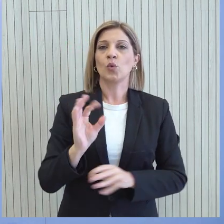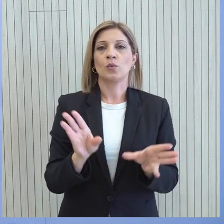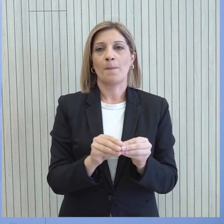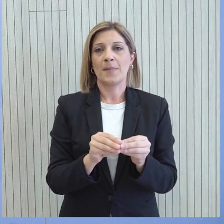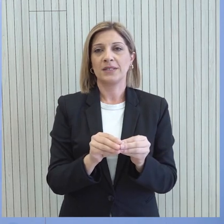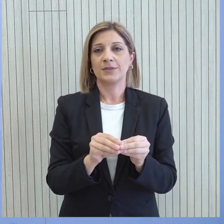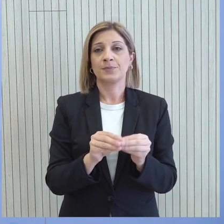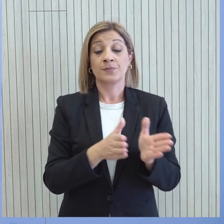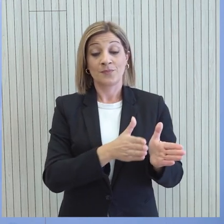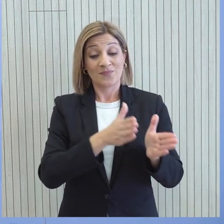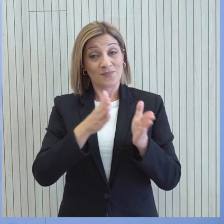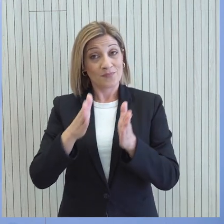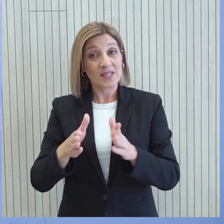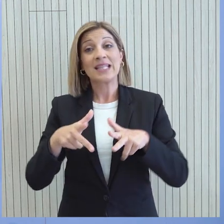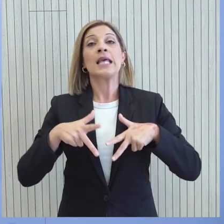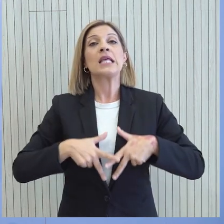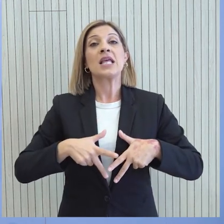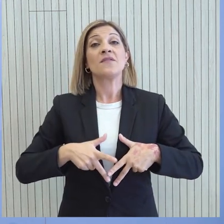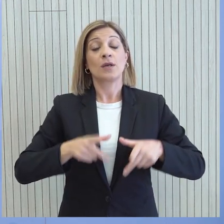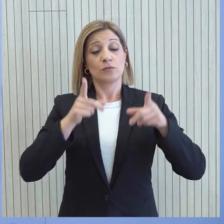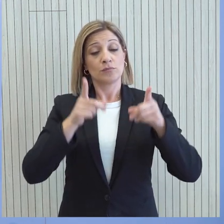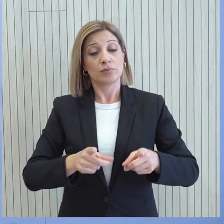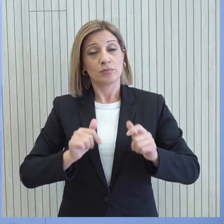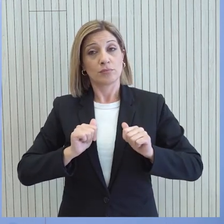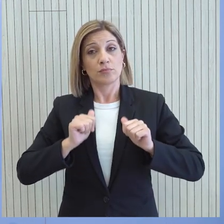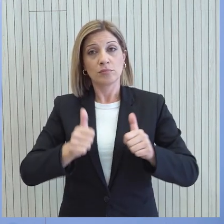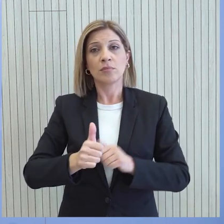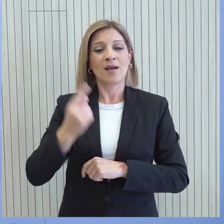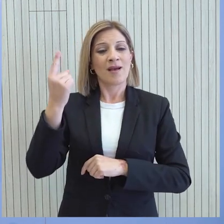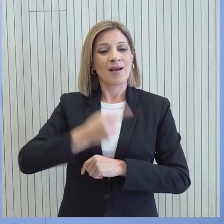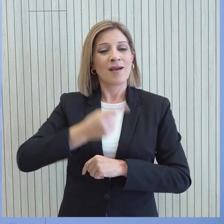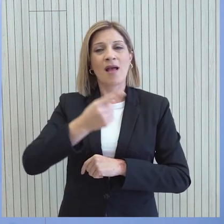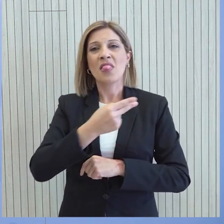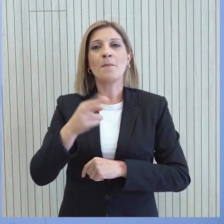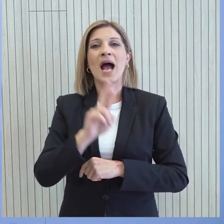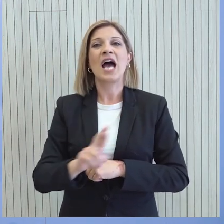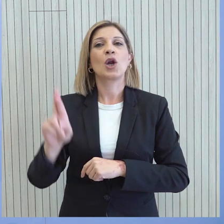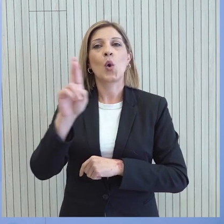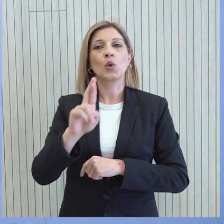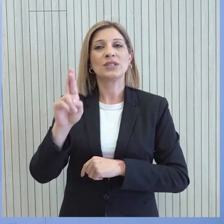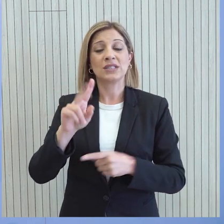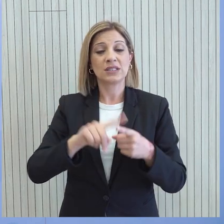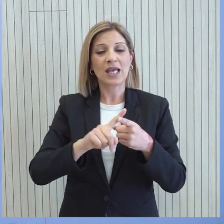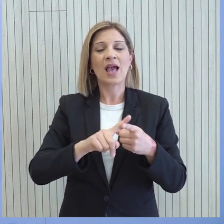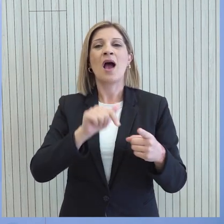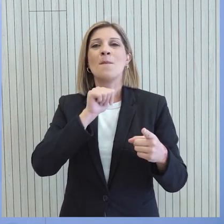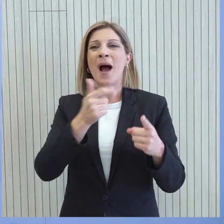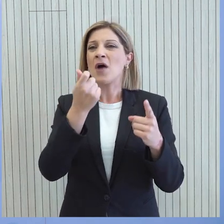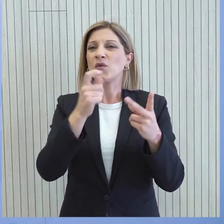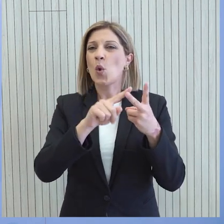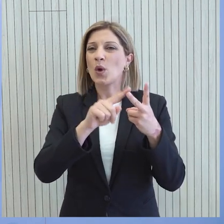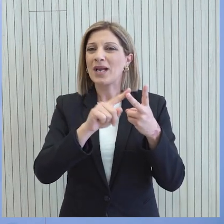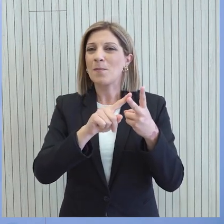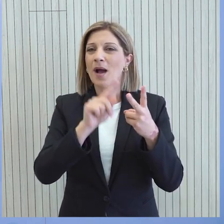Από την αποφασιστικότητα της κυβέρνησης ως προς την παράγκαψη κυρώσεων κατά της Ρωσίας και του ξοπλήματος βρώμικου χρήματος